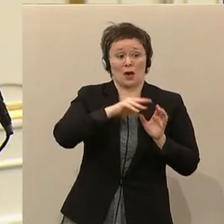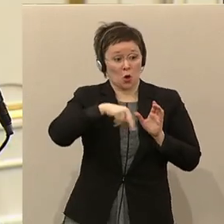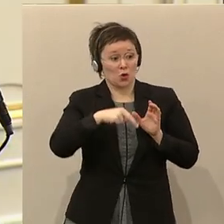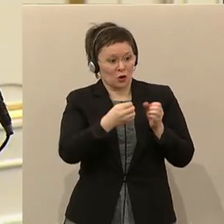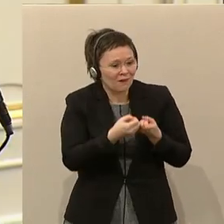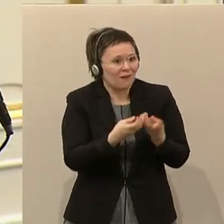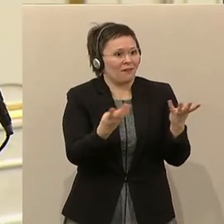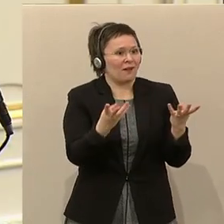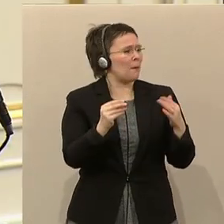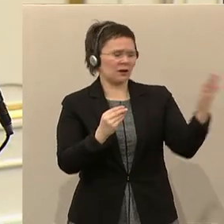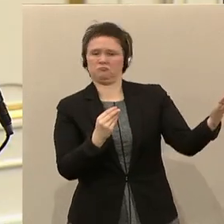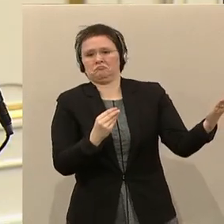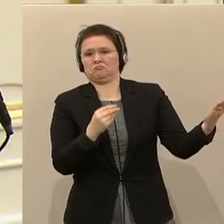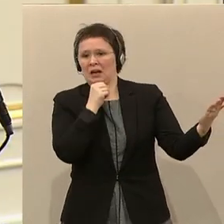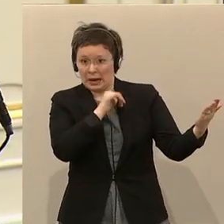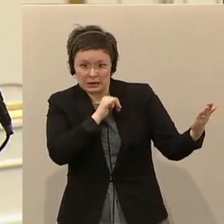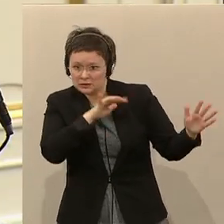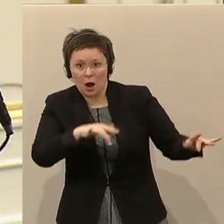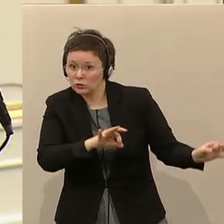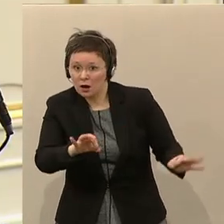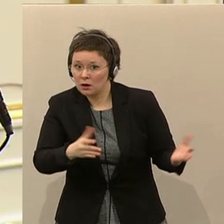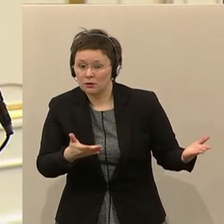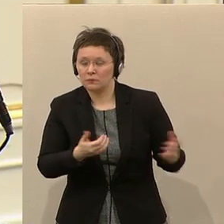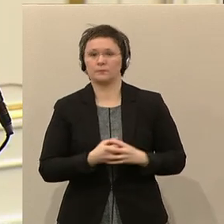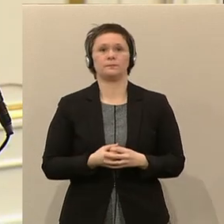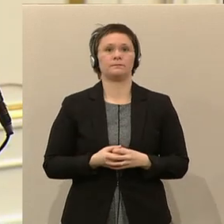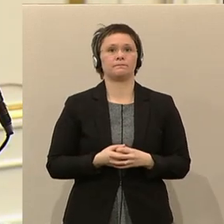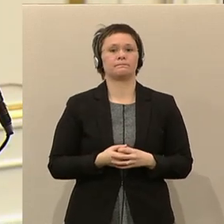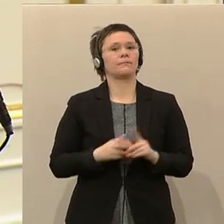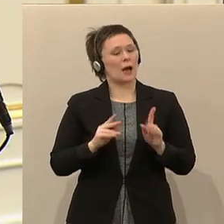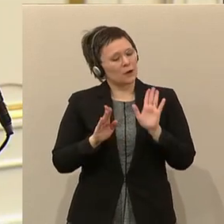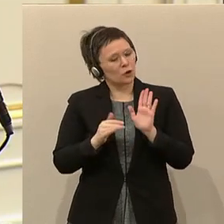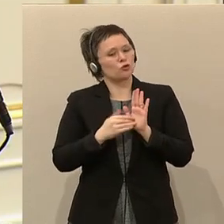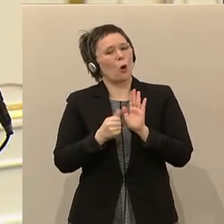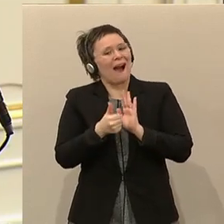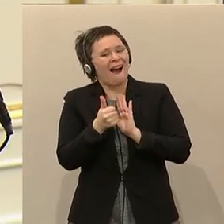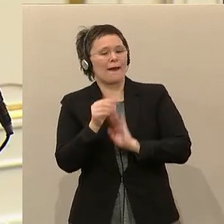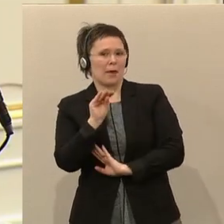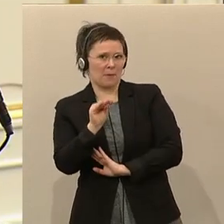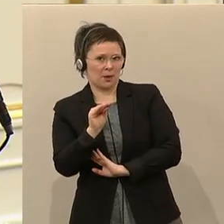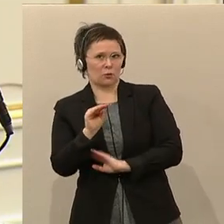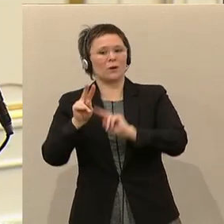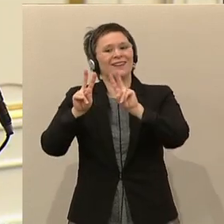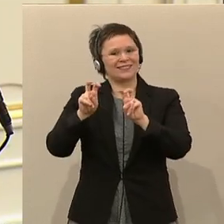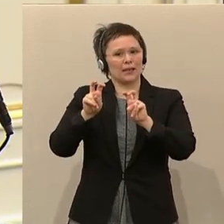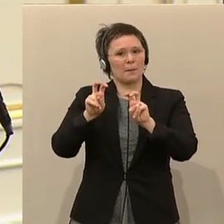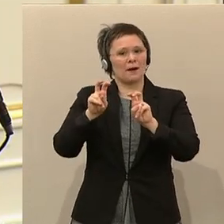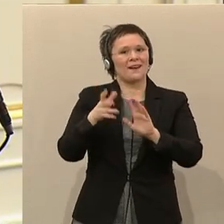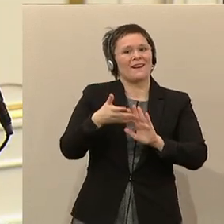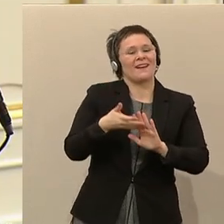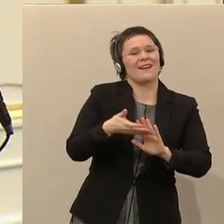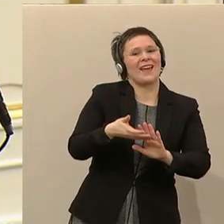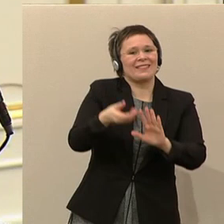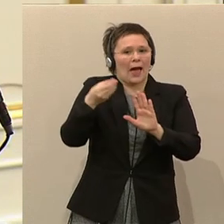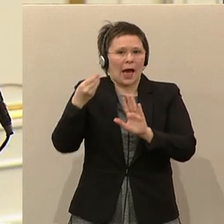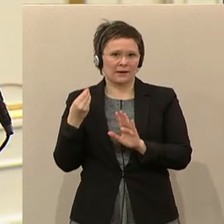Aber das scheint Sie ja alles nicht zu interessieren. Aber gestatten Sie mir noch eine Bemerkung zum Thema Enteignen. Denn das ist mir